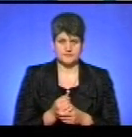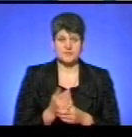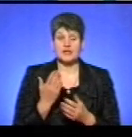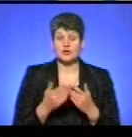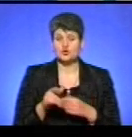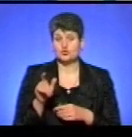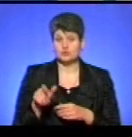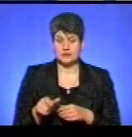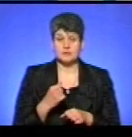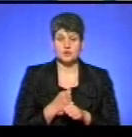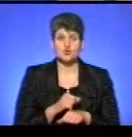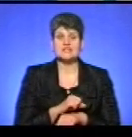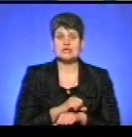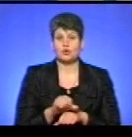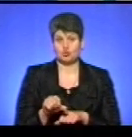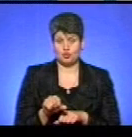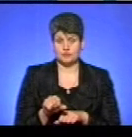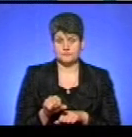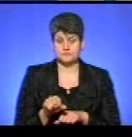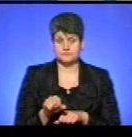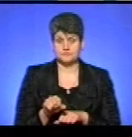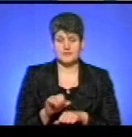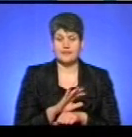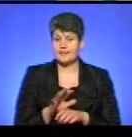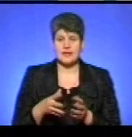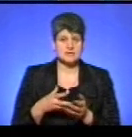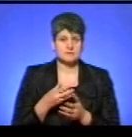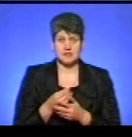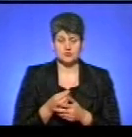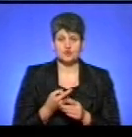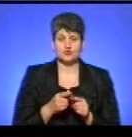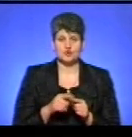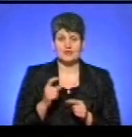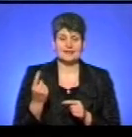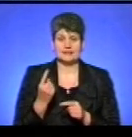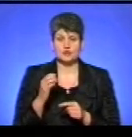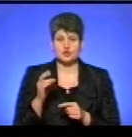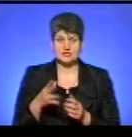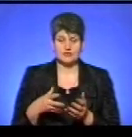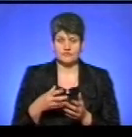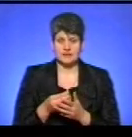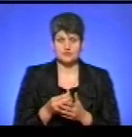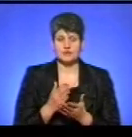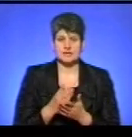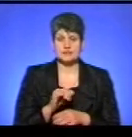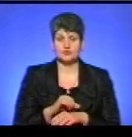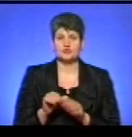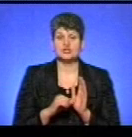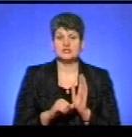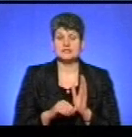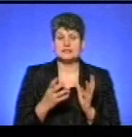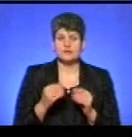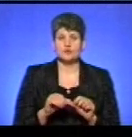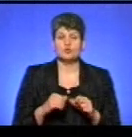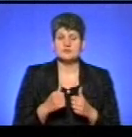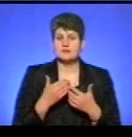людина працює за кордоном і не сплачує цього єдиного соціального внеску, і перебуває за кордоном 60 днів, то комісії тоді не мають